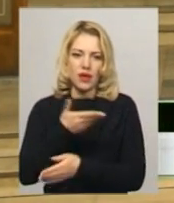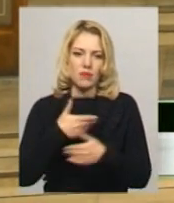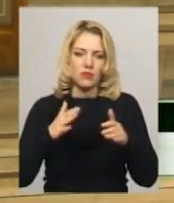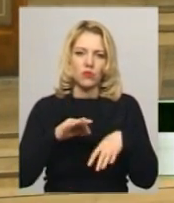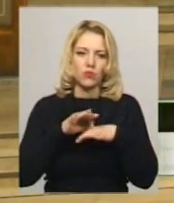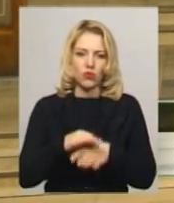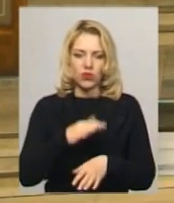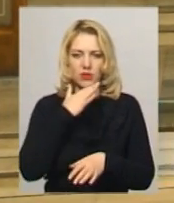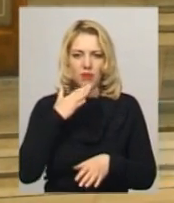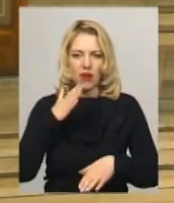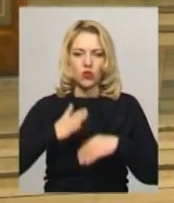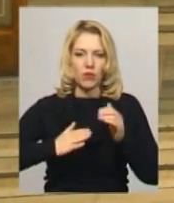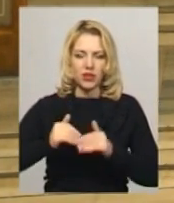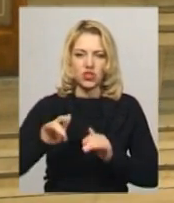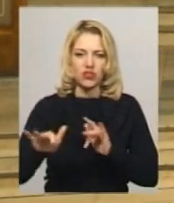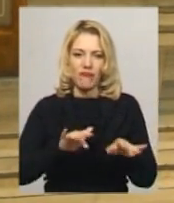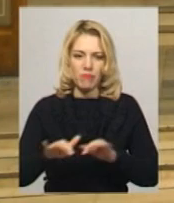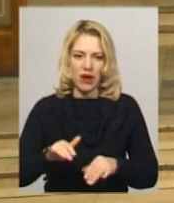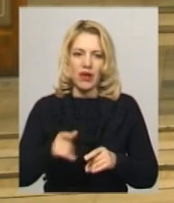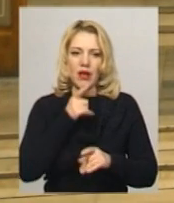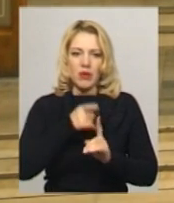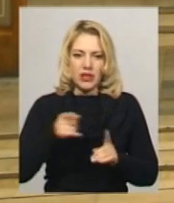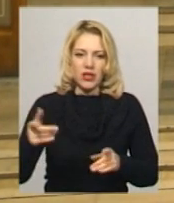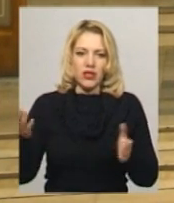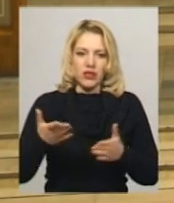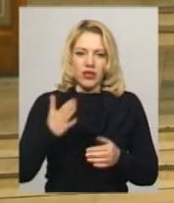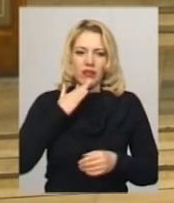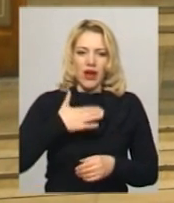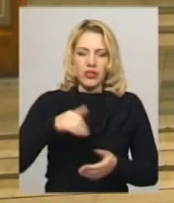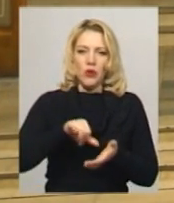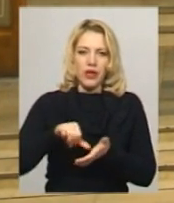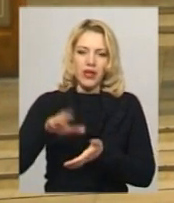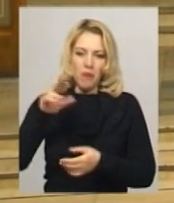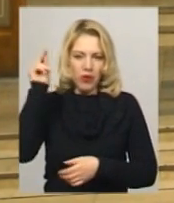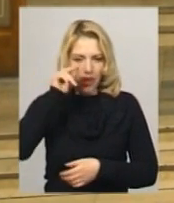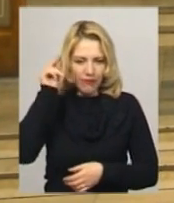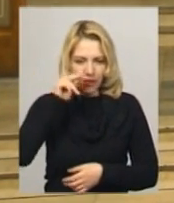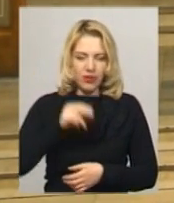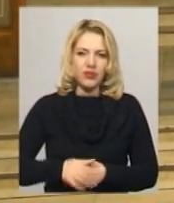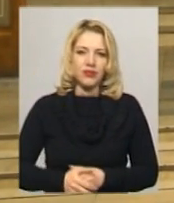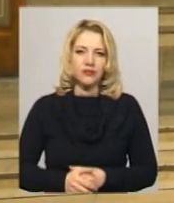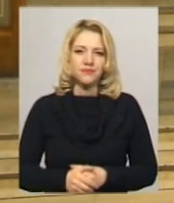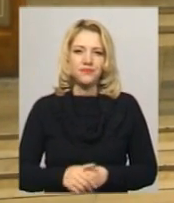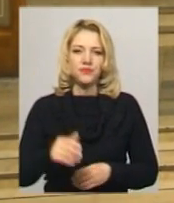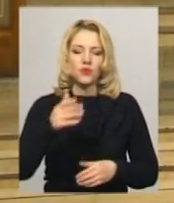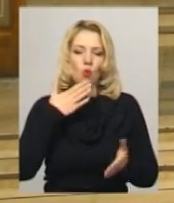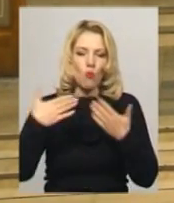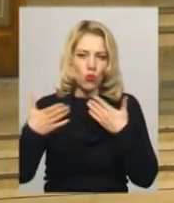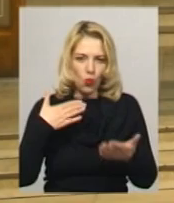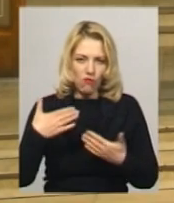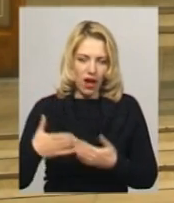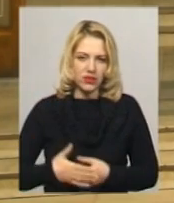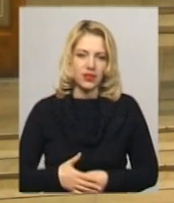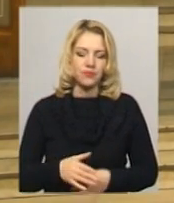проводити дуже багато практичних вправ, під час яких наші учасники будуть навчатися комунікувати,